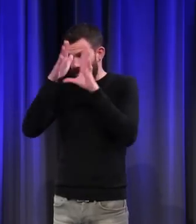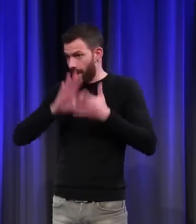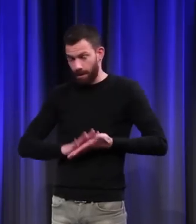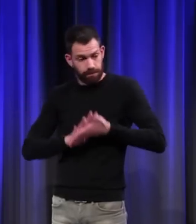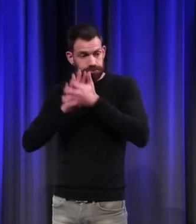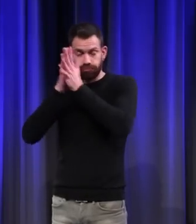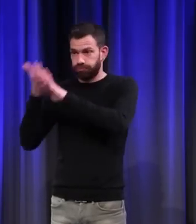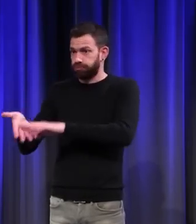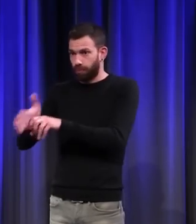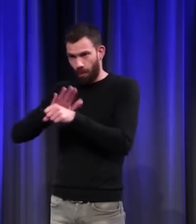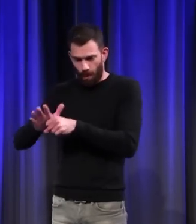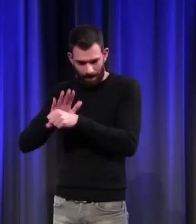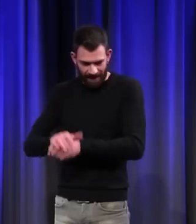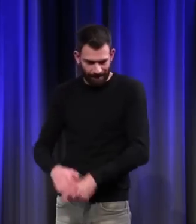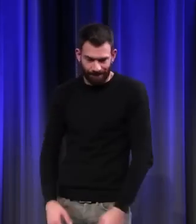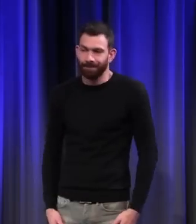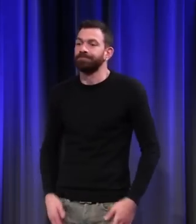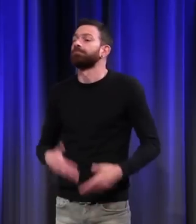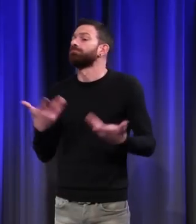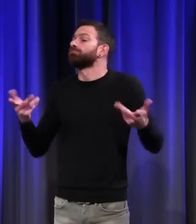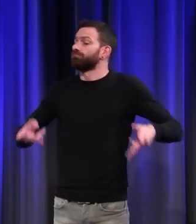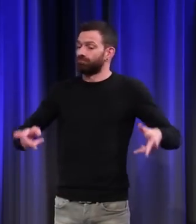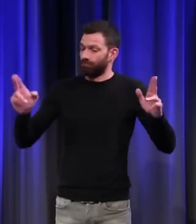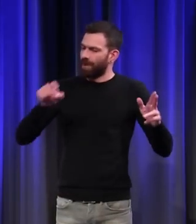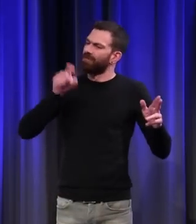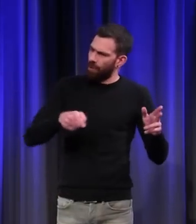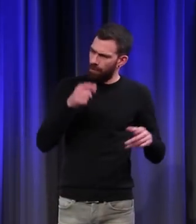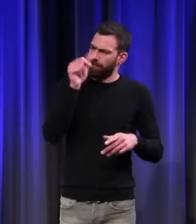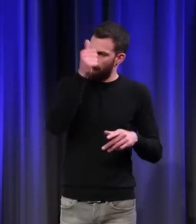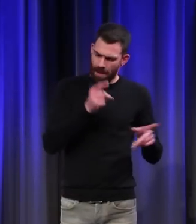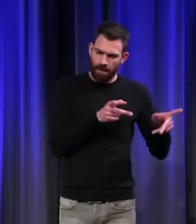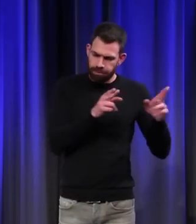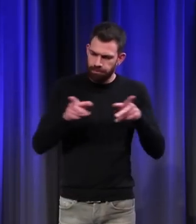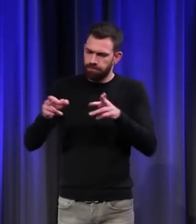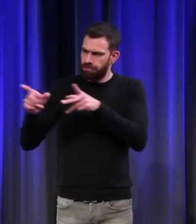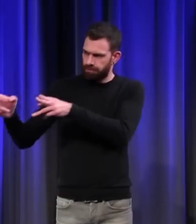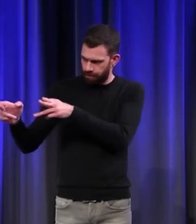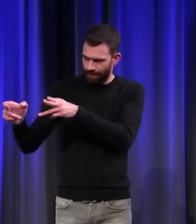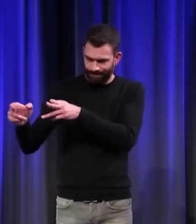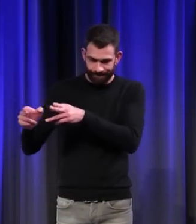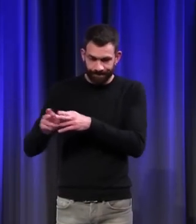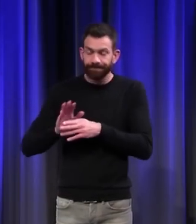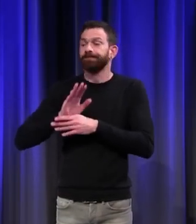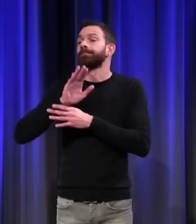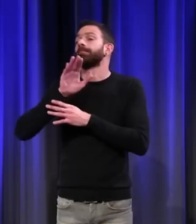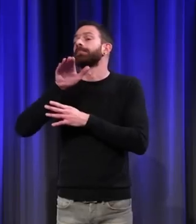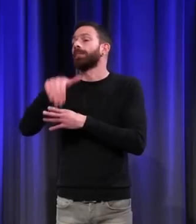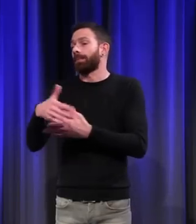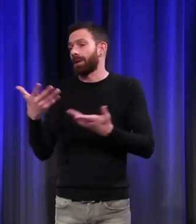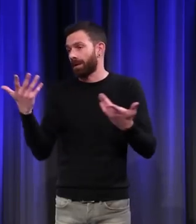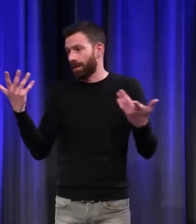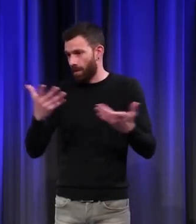siècles. Donc, périodiser, c'est la première tâche. Ensuite, évacuer